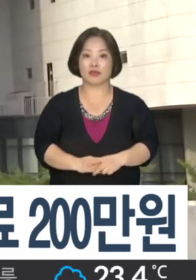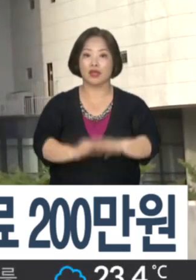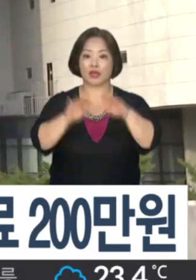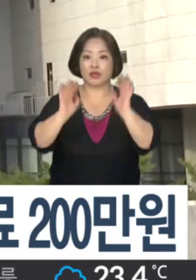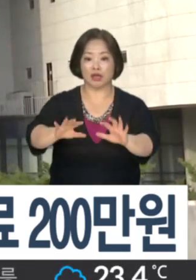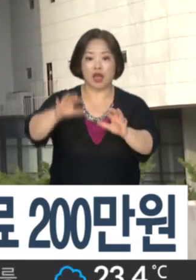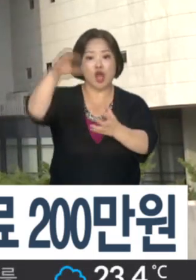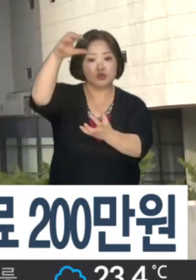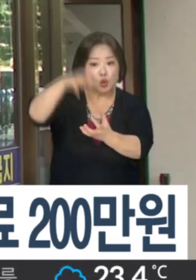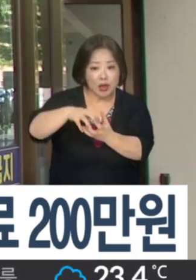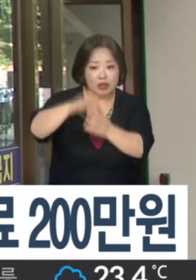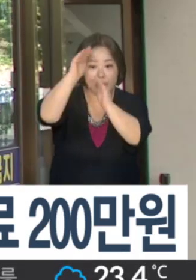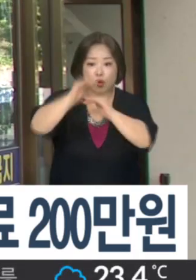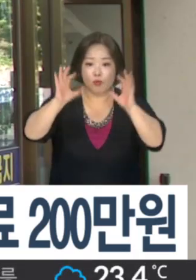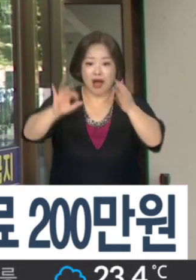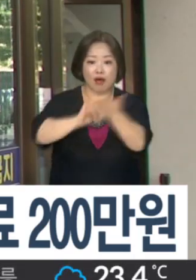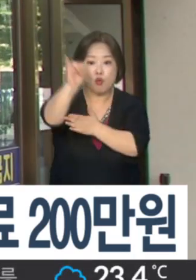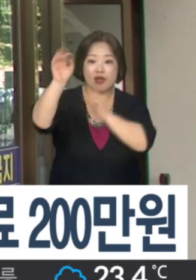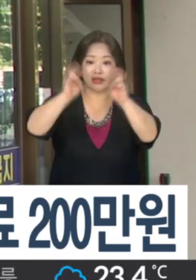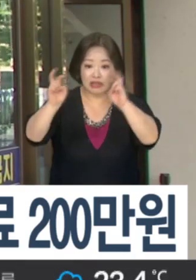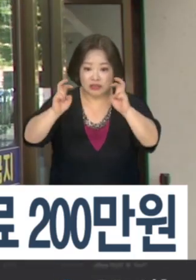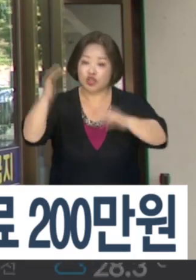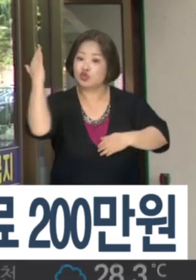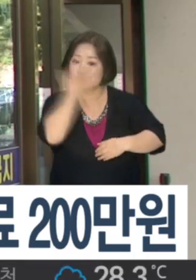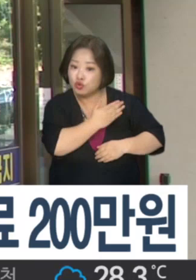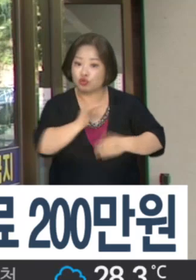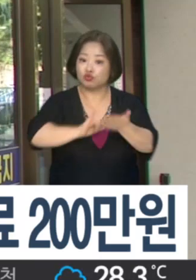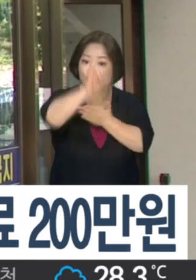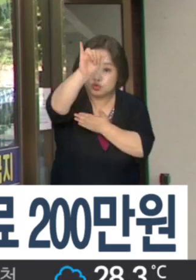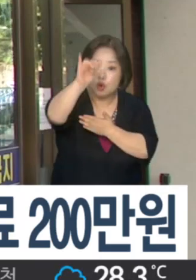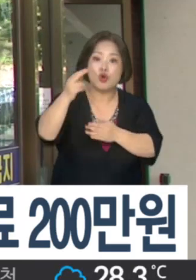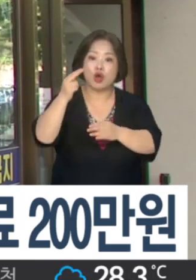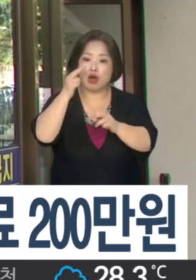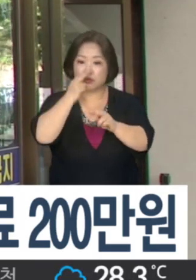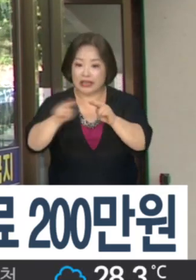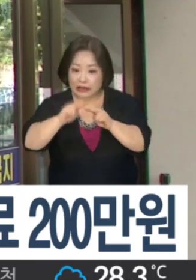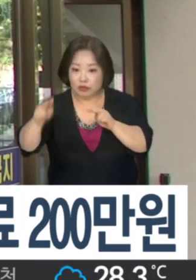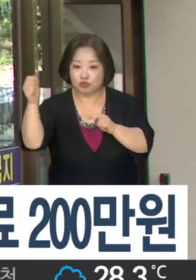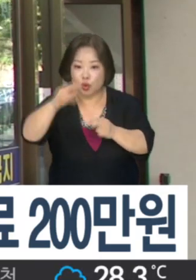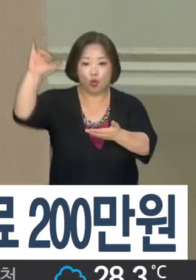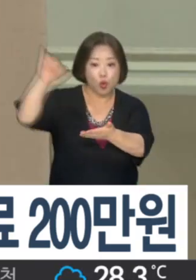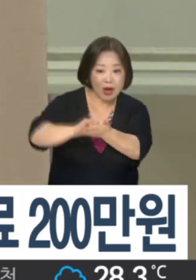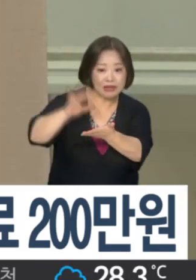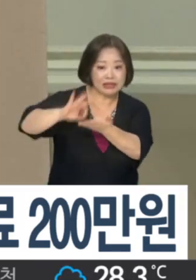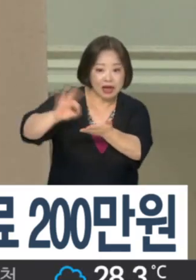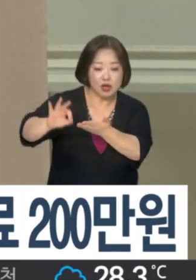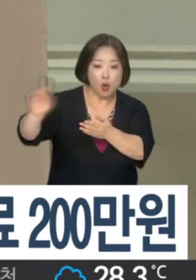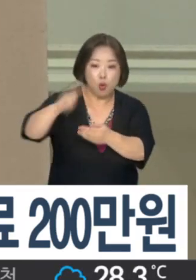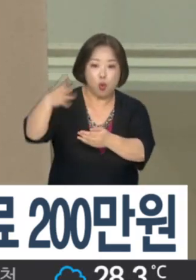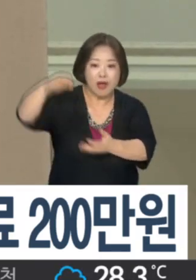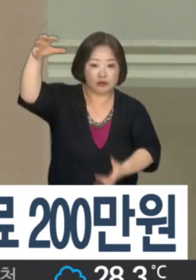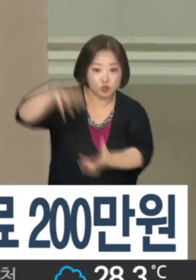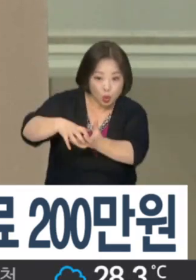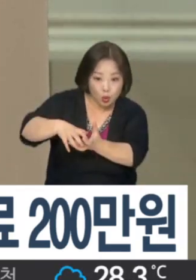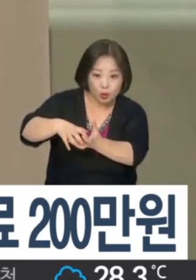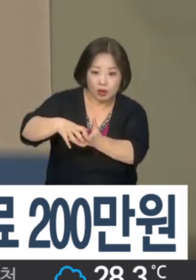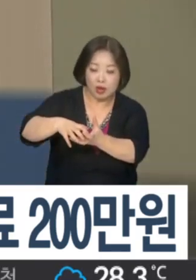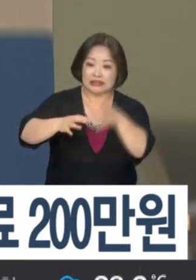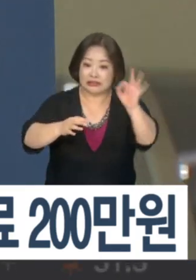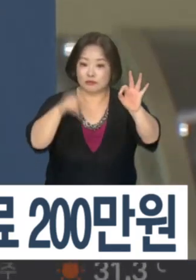총액표시제에 따르면 항공사들은 순수 운임, 유료할증료, 공항시설 사용료 등을 포함한 총액과